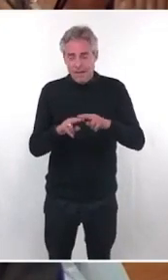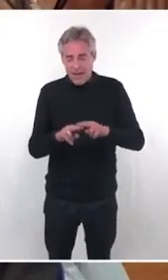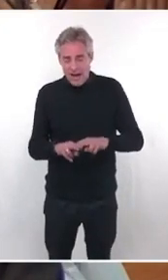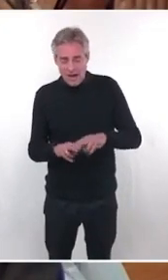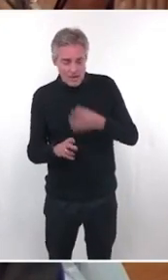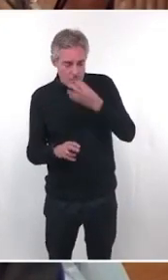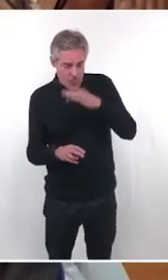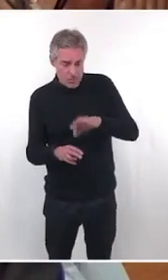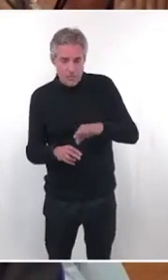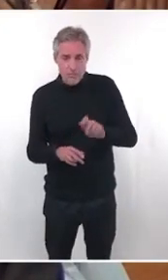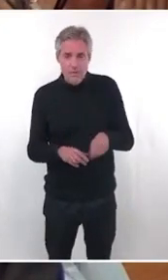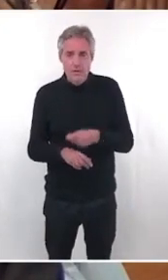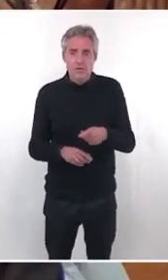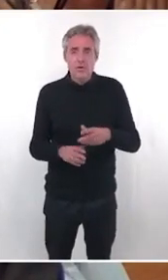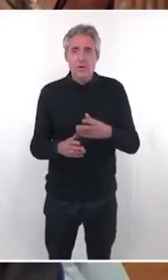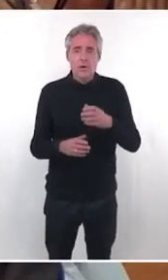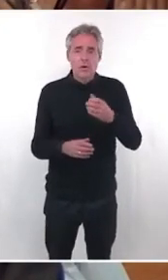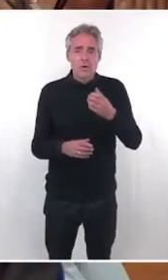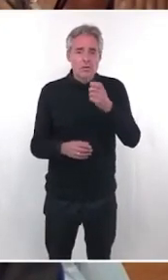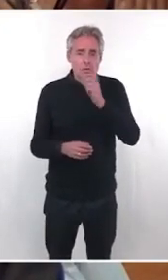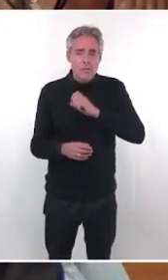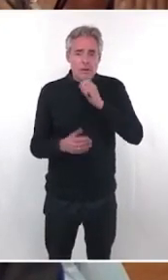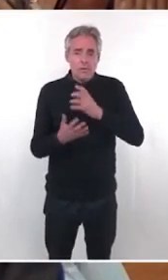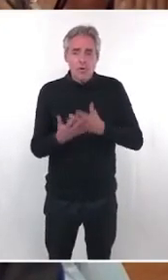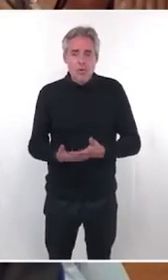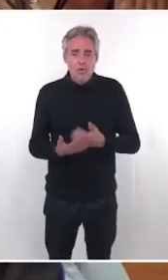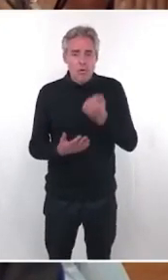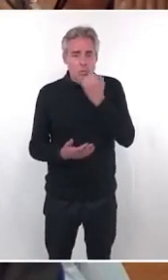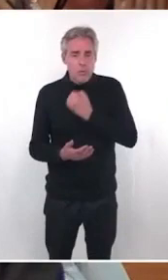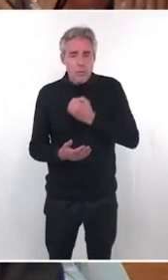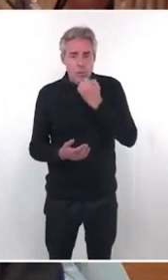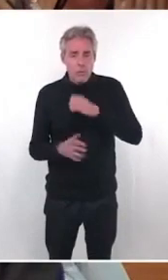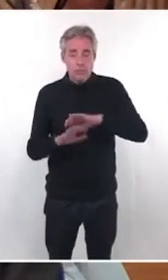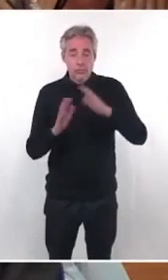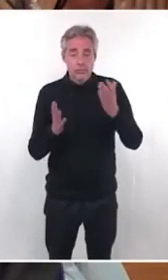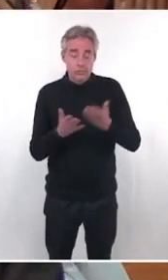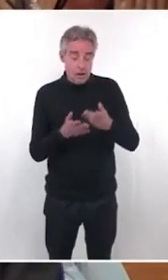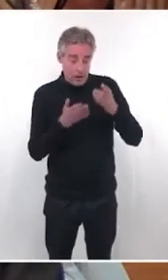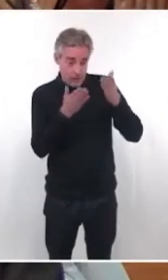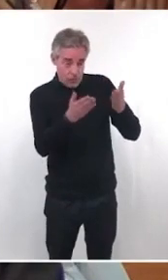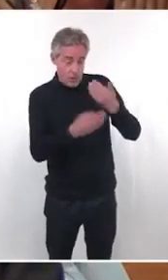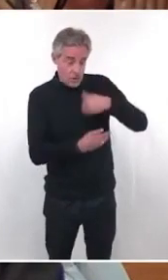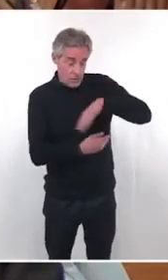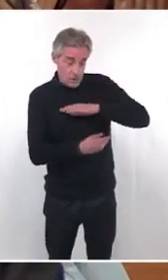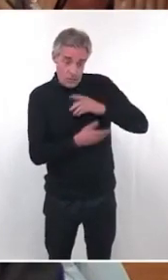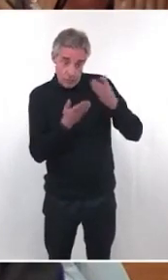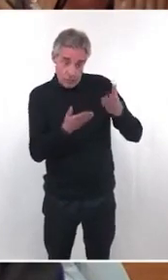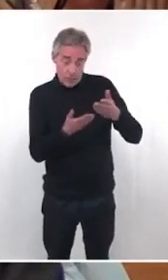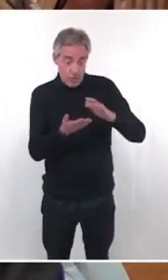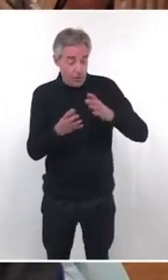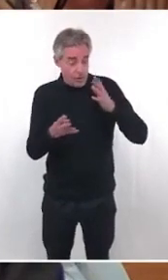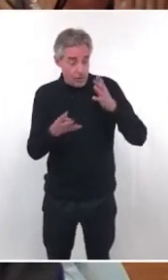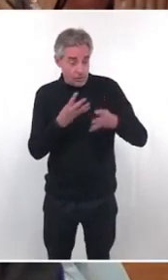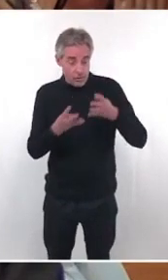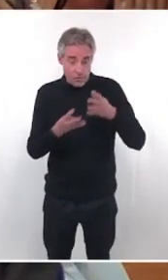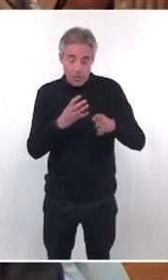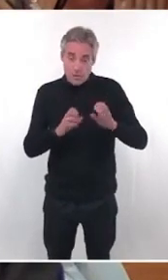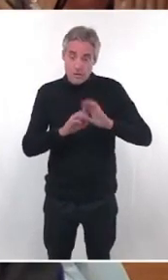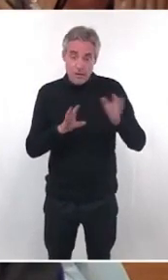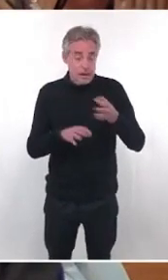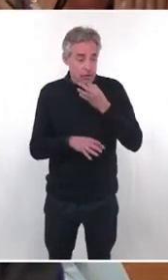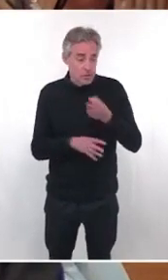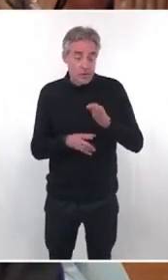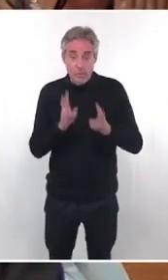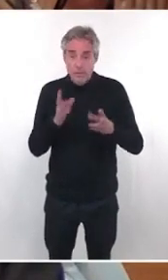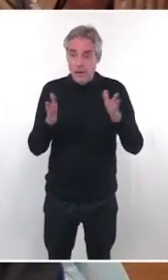de la production de métaux lourds ou d'autres. A charge pour nous et pour vous, monsieur le maire, d'avoir toute la transparence et de